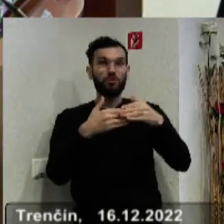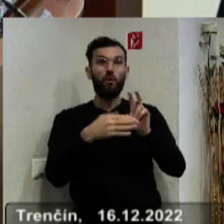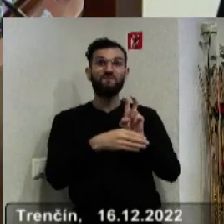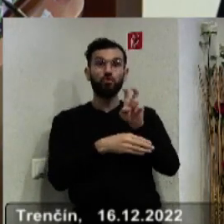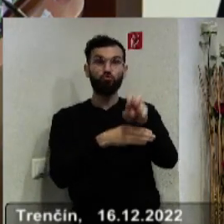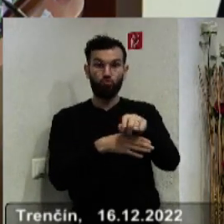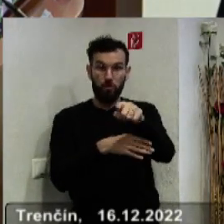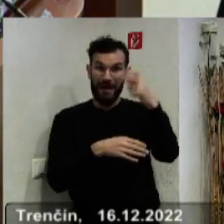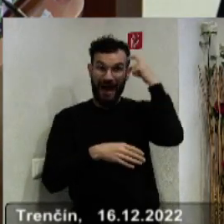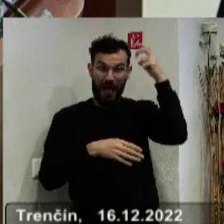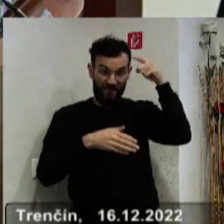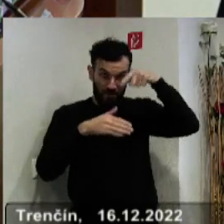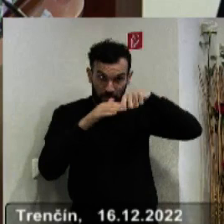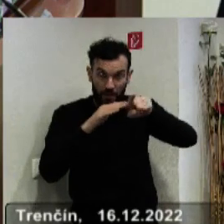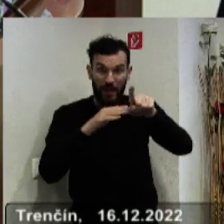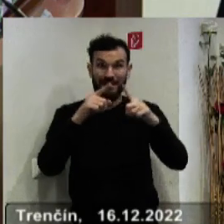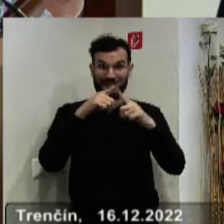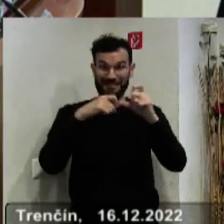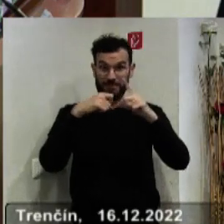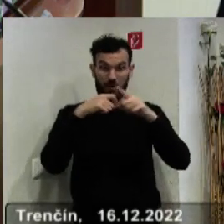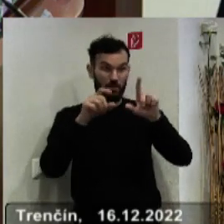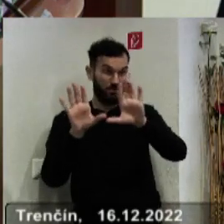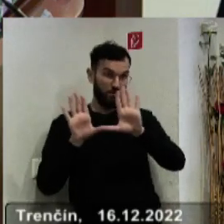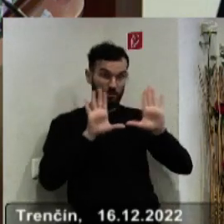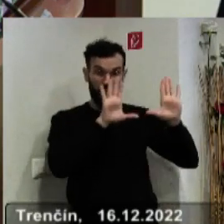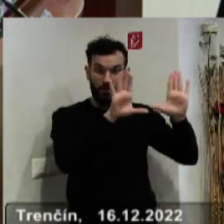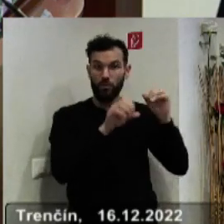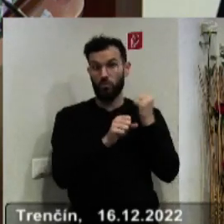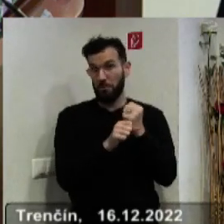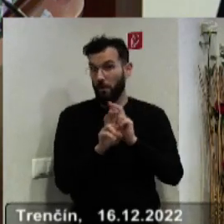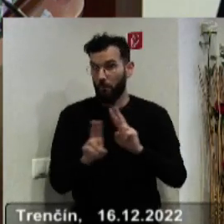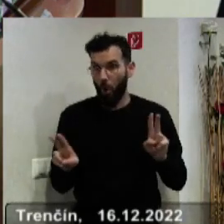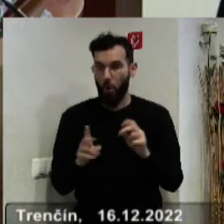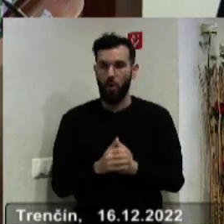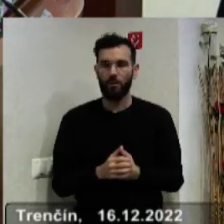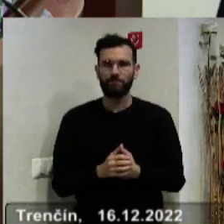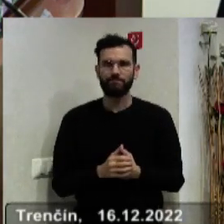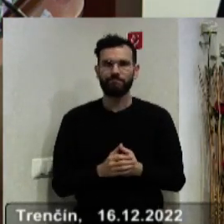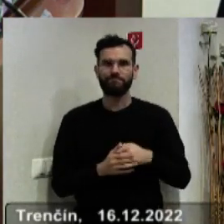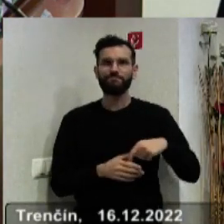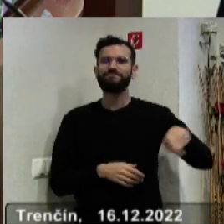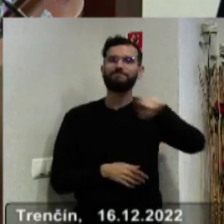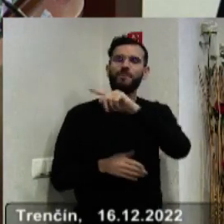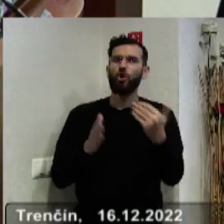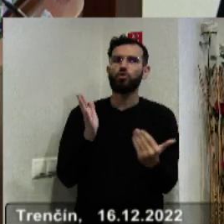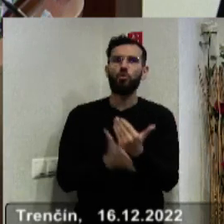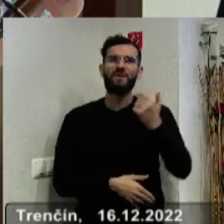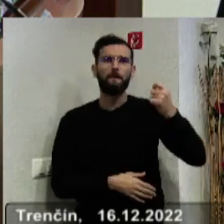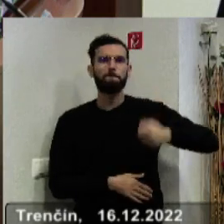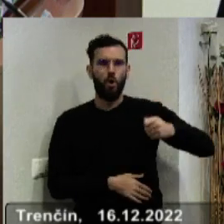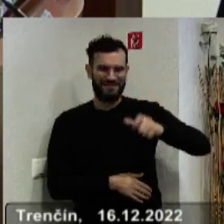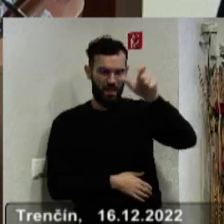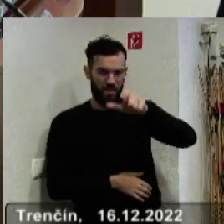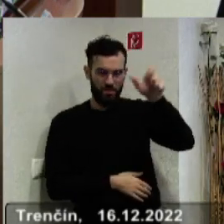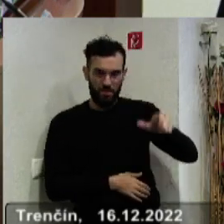do hlavnej budovy, do budovy Trenčanského samozprávneho kraja. Vy čo ste noví poslanci, tak my sme